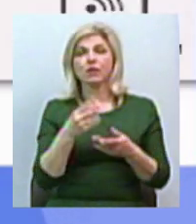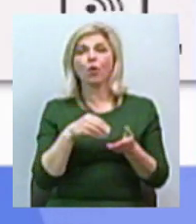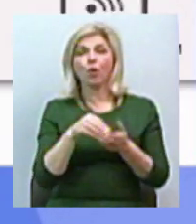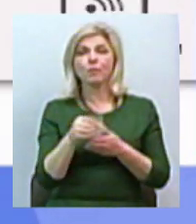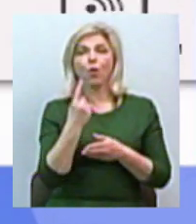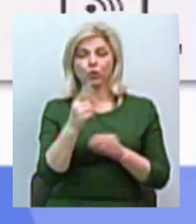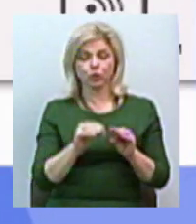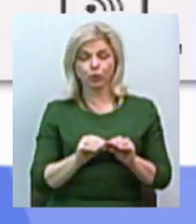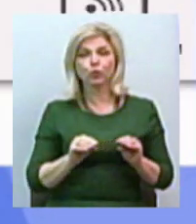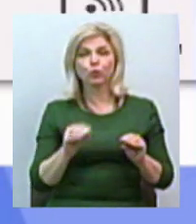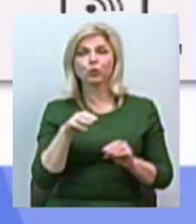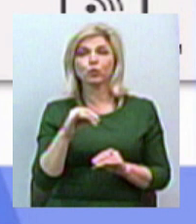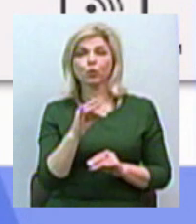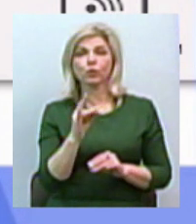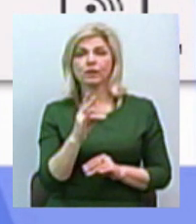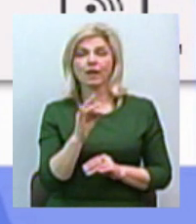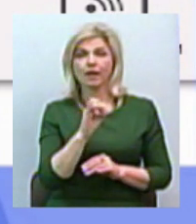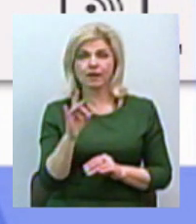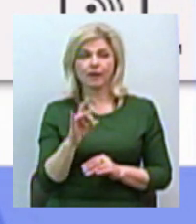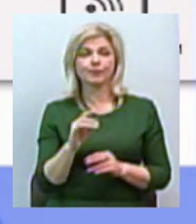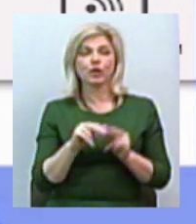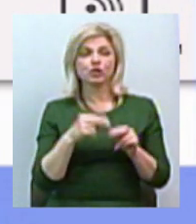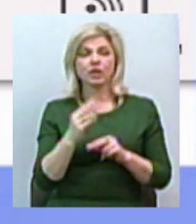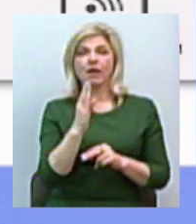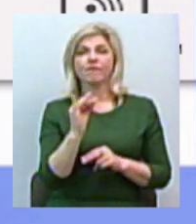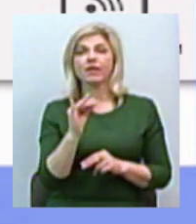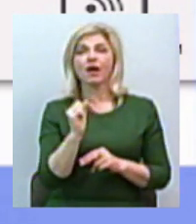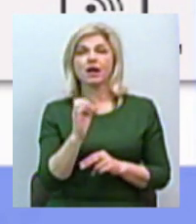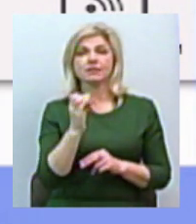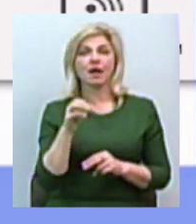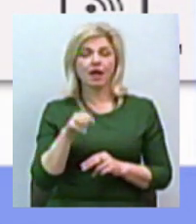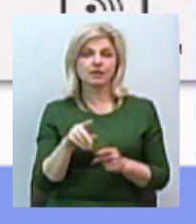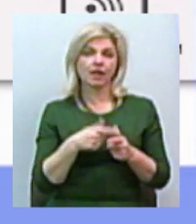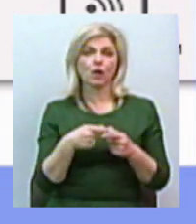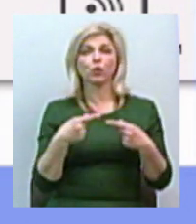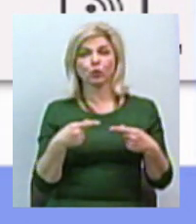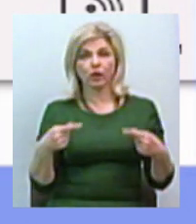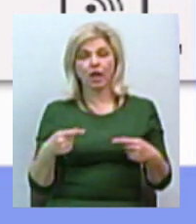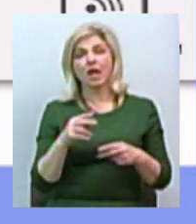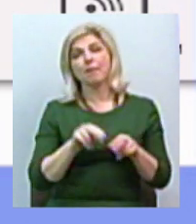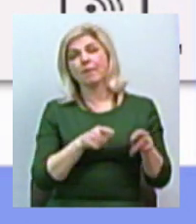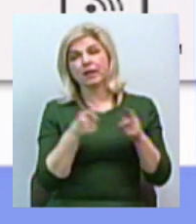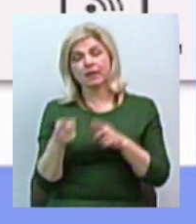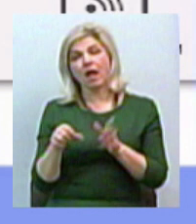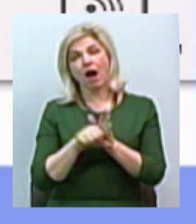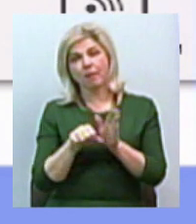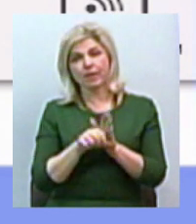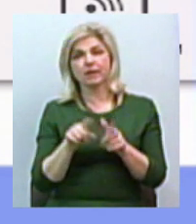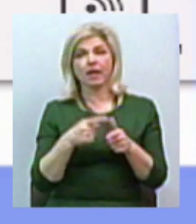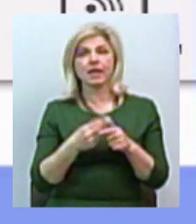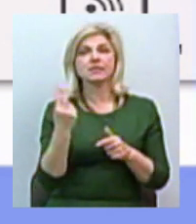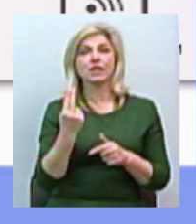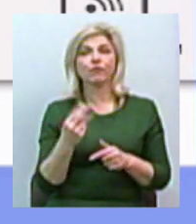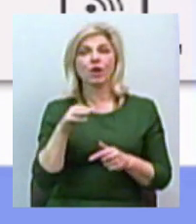з двох офіційних провайдерів – Віасад чи Екстра ТІВІ. Або ж перейти на інші види телебачення – кабельне, цифрове Т2,